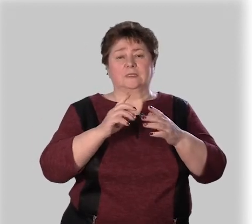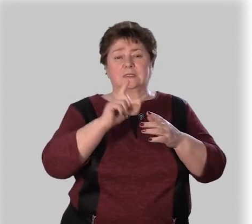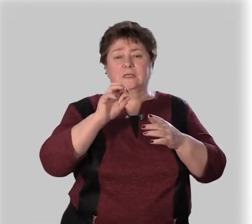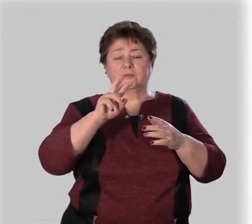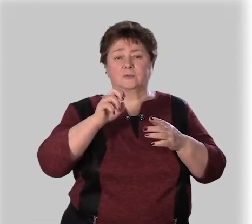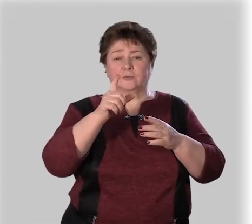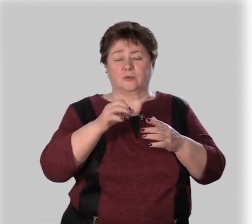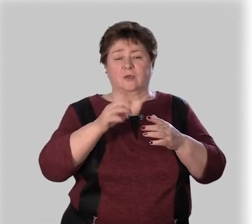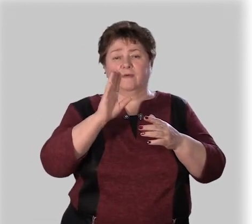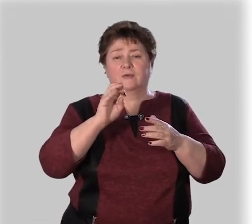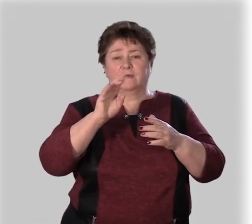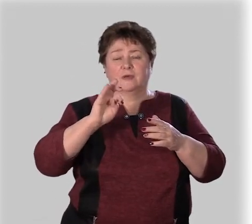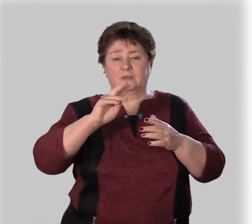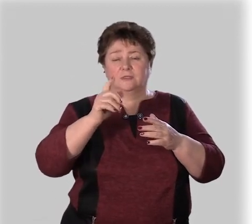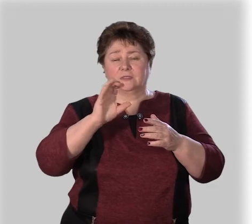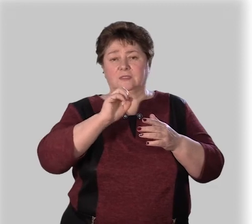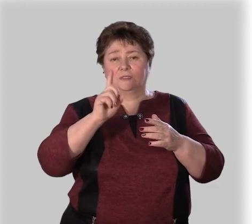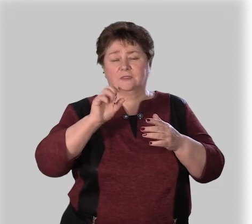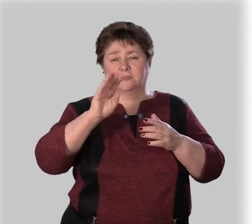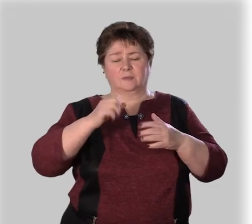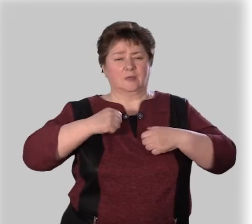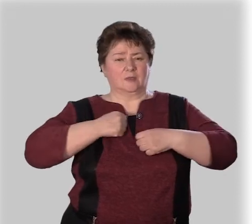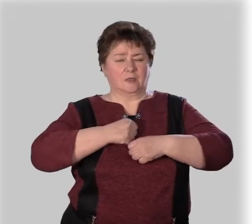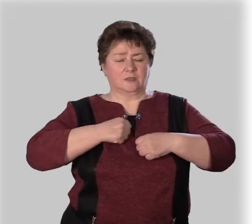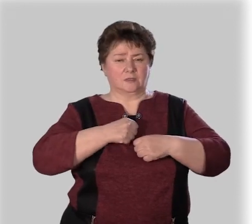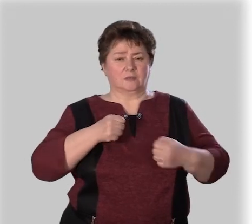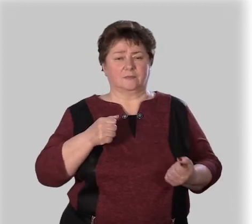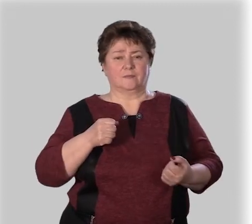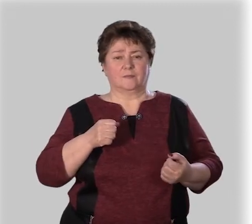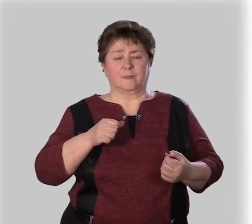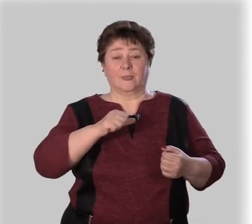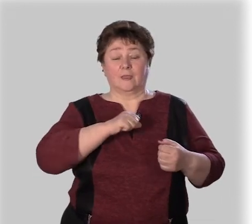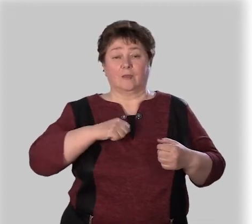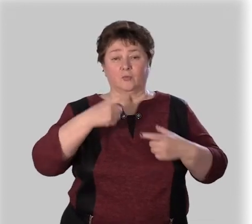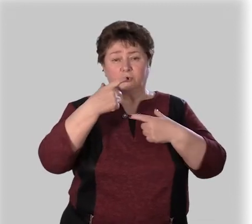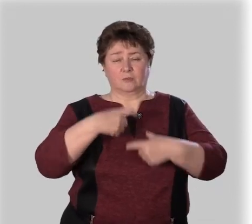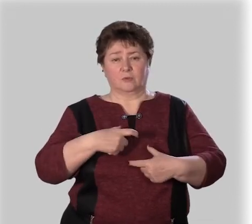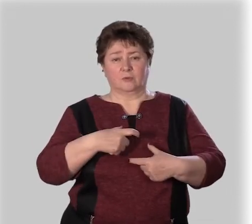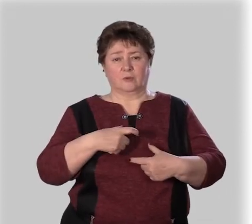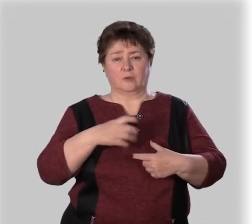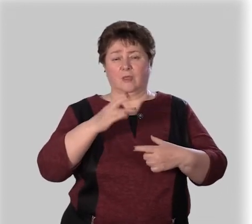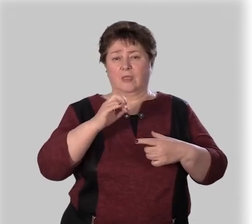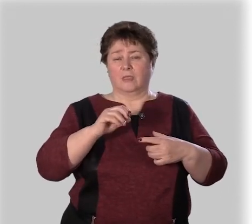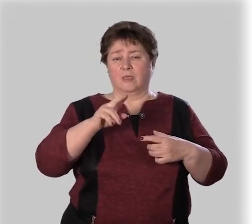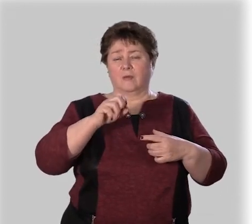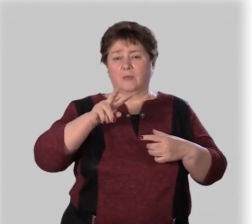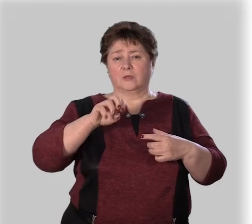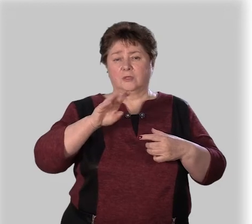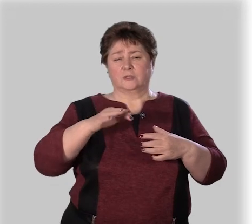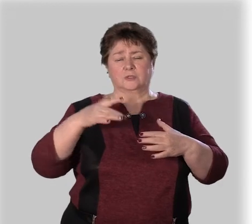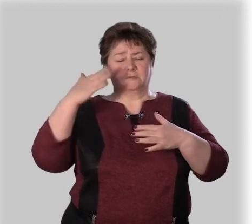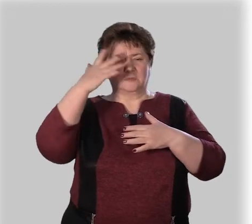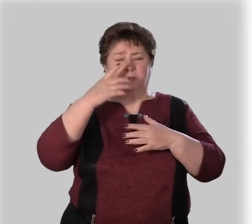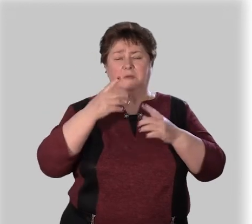Выводить из себя Разозлить Само собой Не подлежит